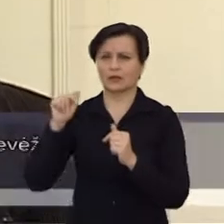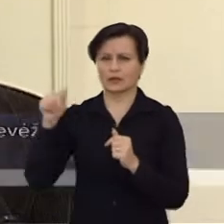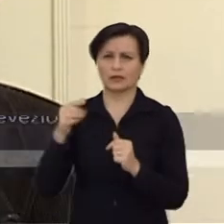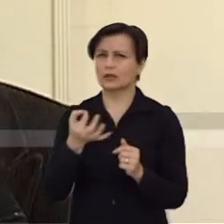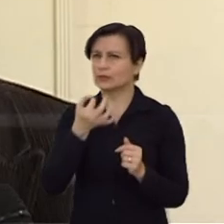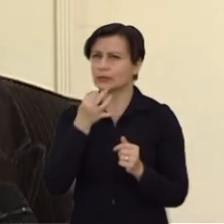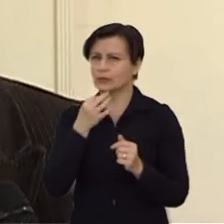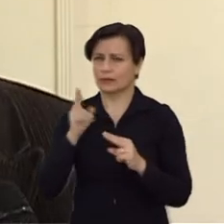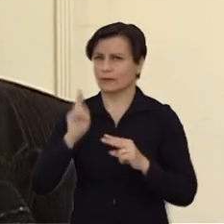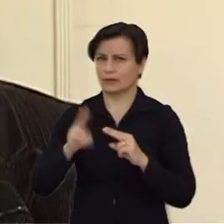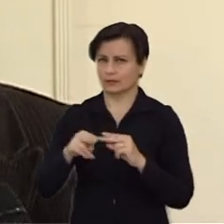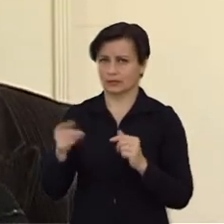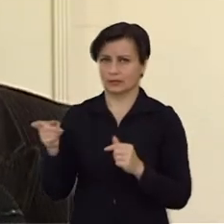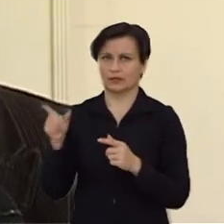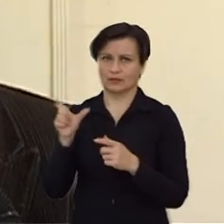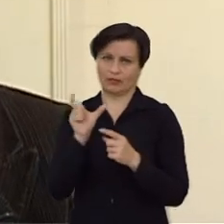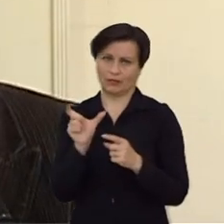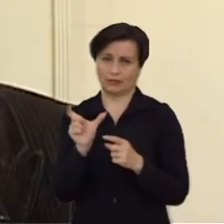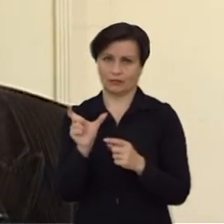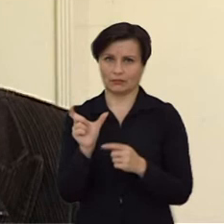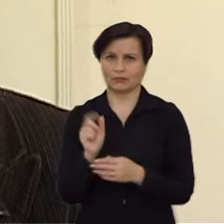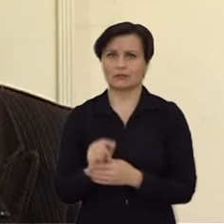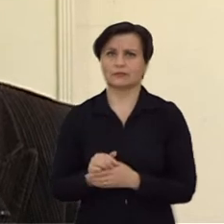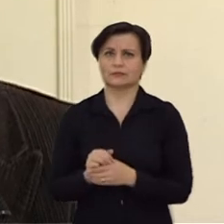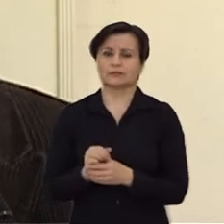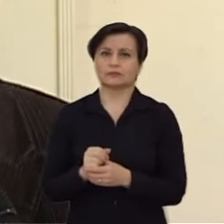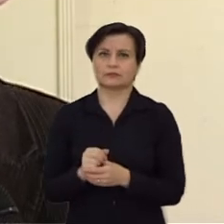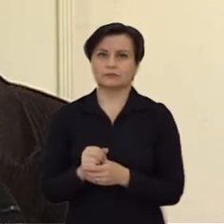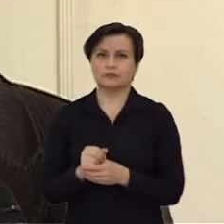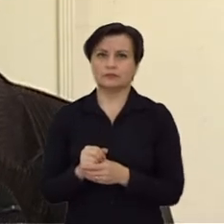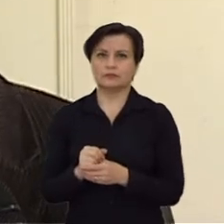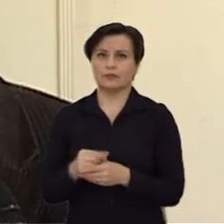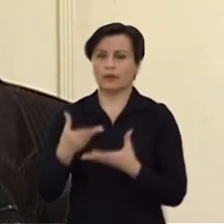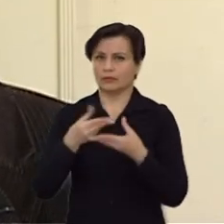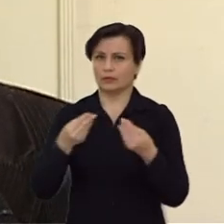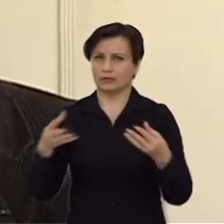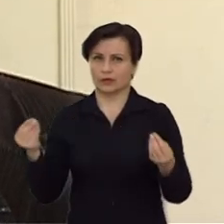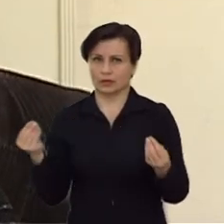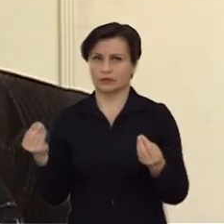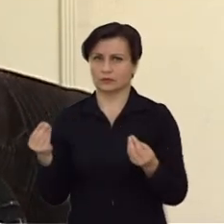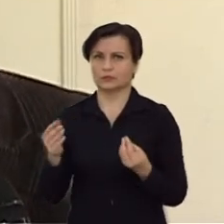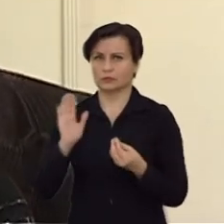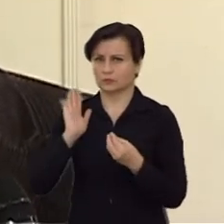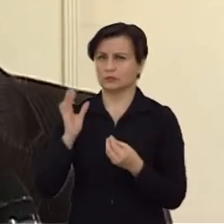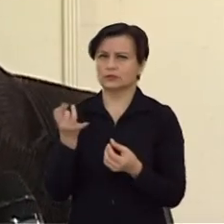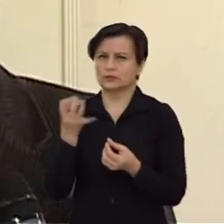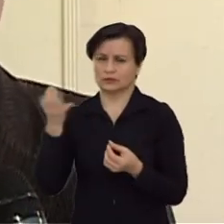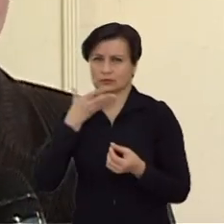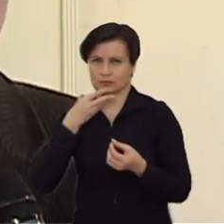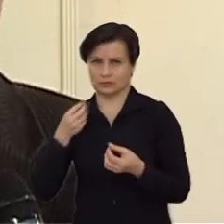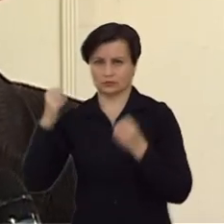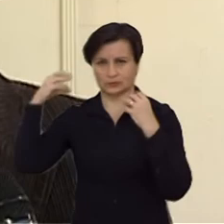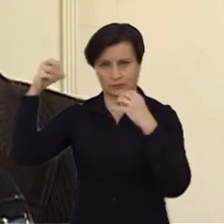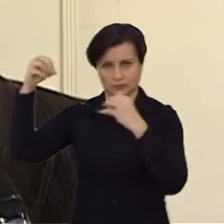buvo jungtas, bet šitas apšvietimas yra dar tik dalinės, kadangi nebaigtas. Pavasarį